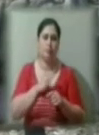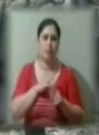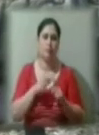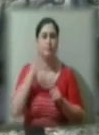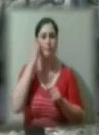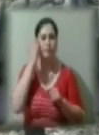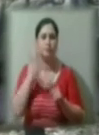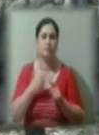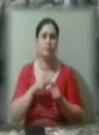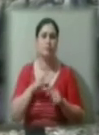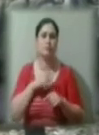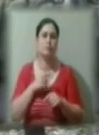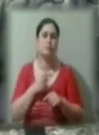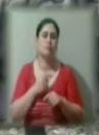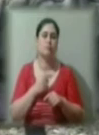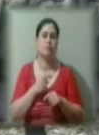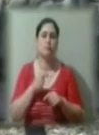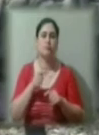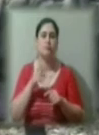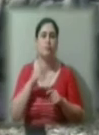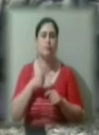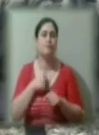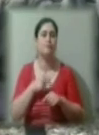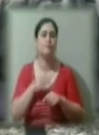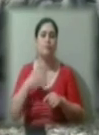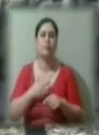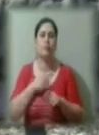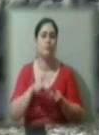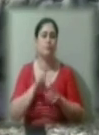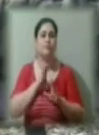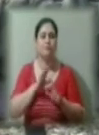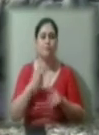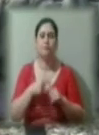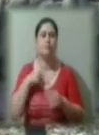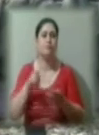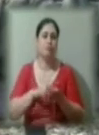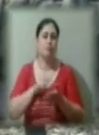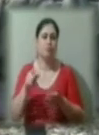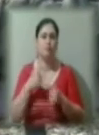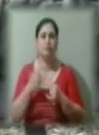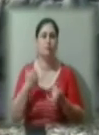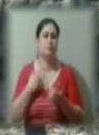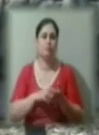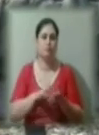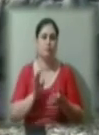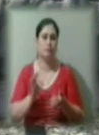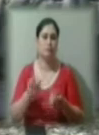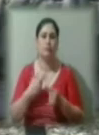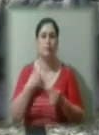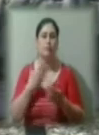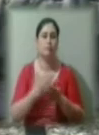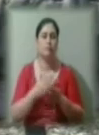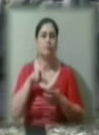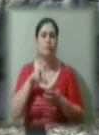Десь була така думка, але почуття страху не було. Я їх не боявся і зараз не боюсь. Я навіть слідчому говорив, я не